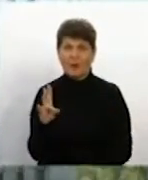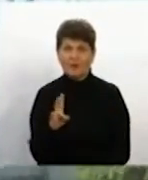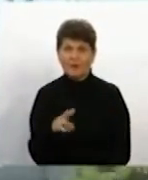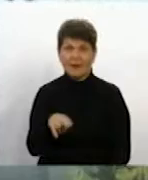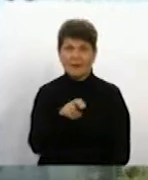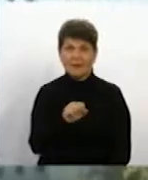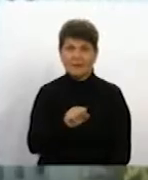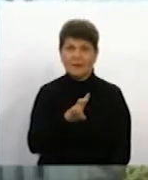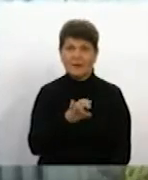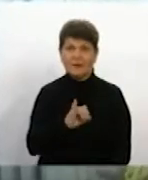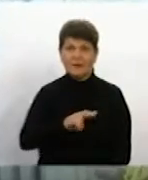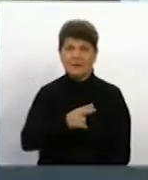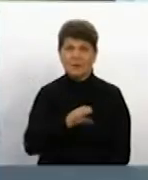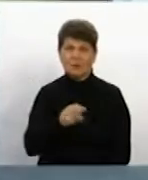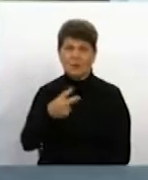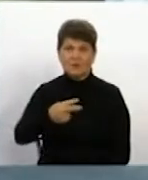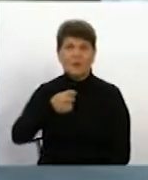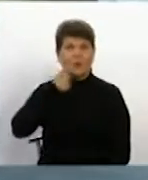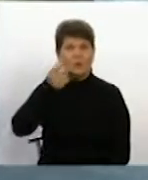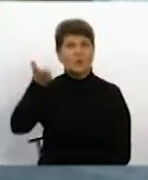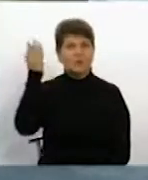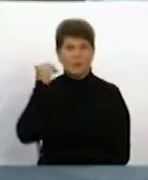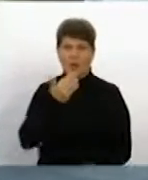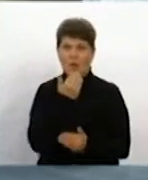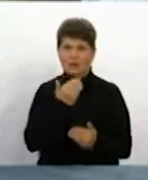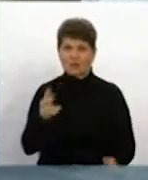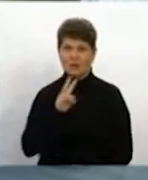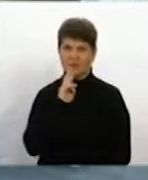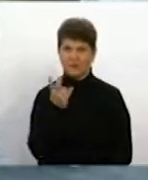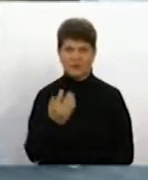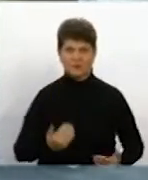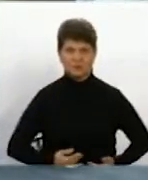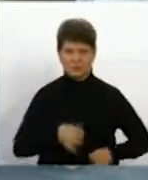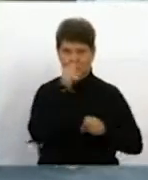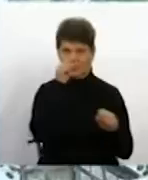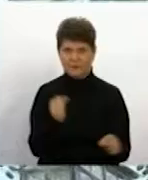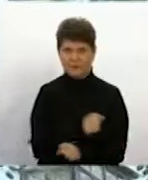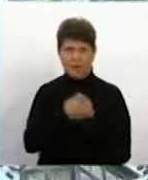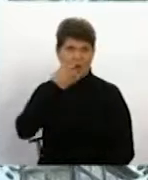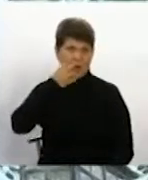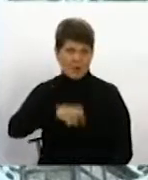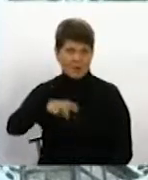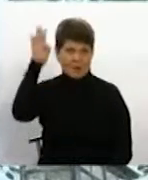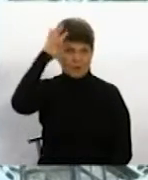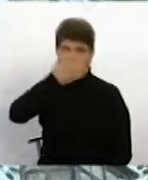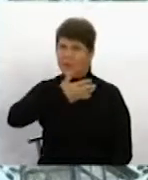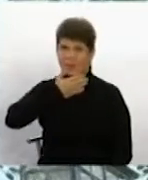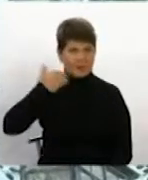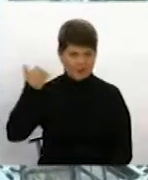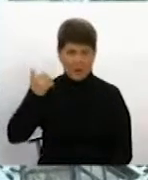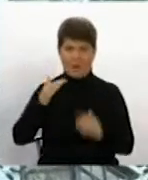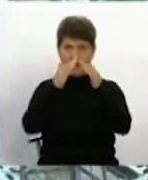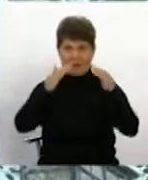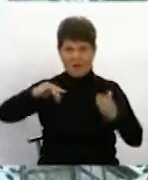20 років тому. Останніх два роки, каже, у ній жити неможливо. Додає, гарячої води практично немає, а через дірявий дах у квартирі, яка